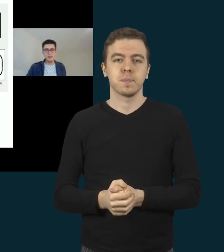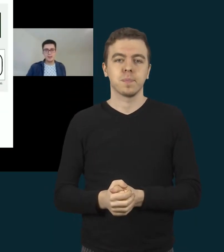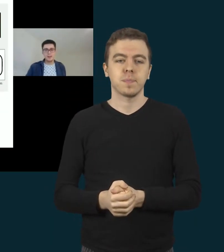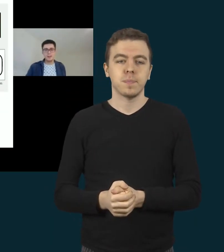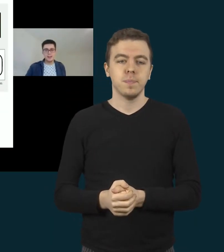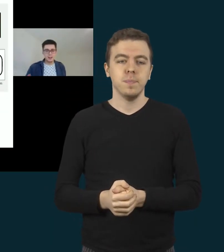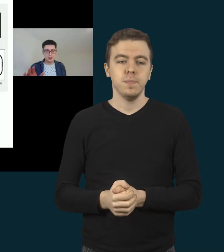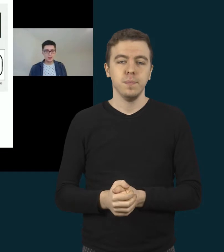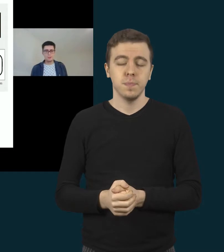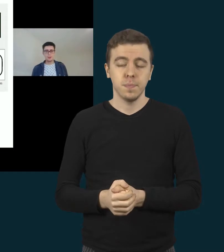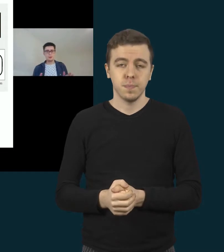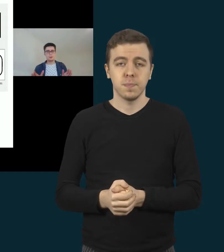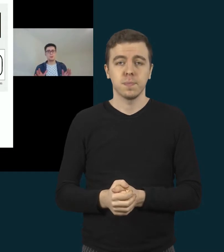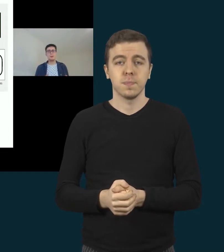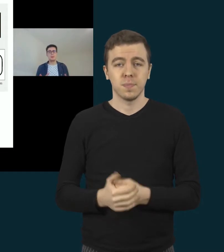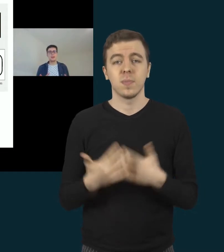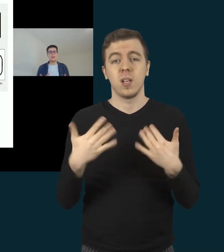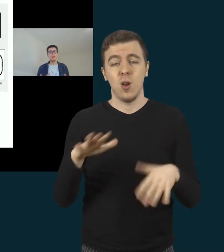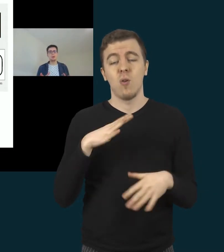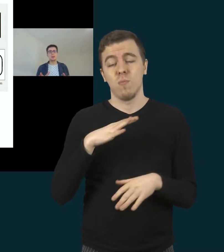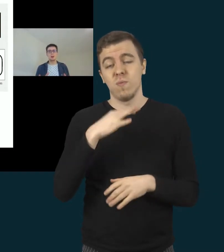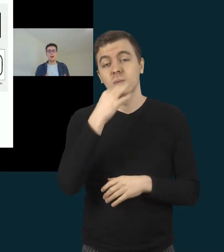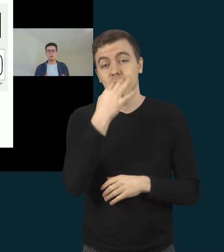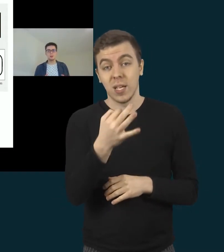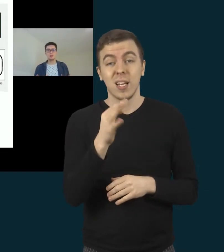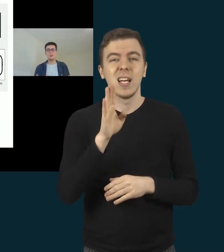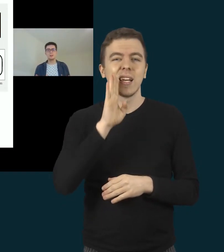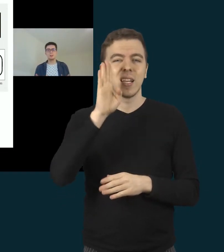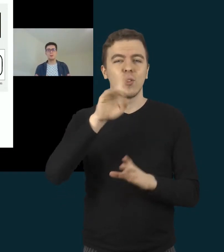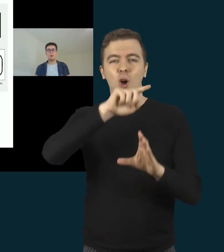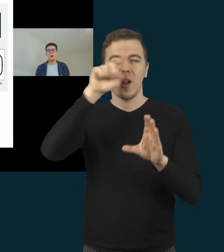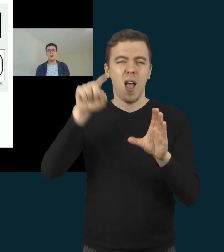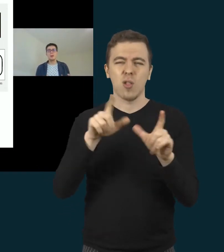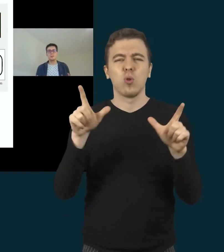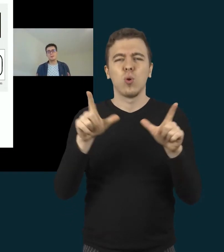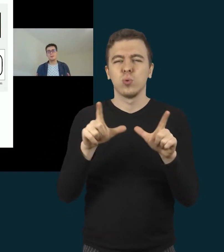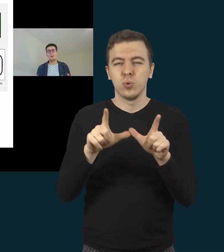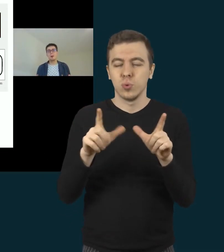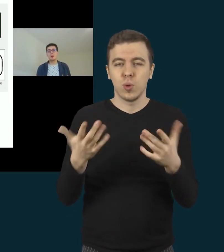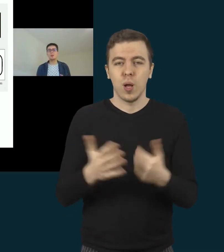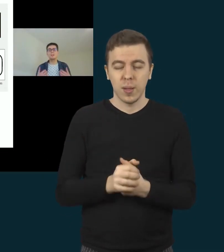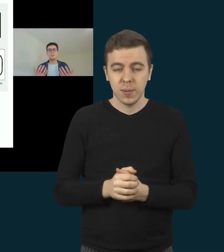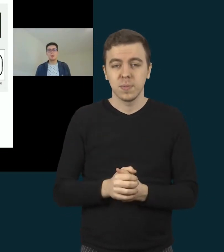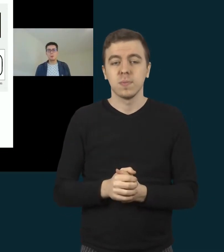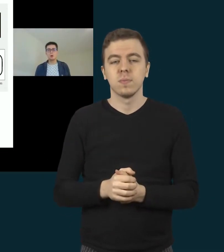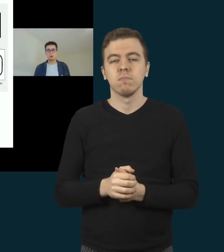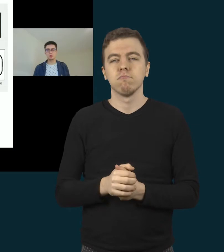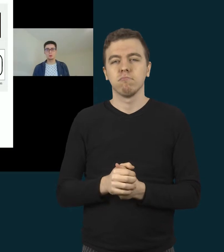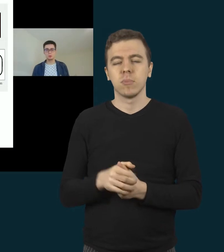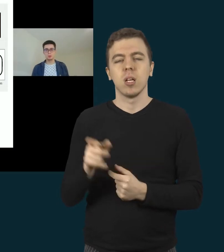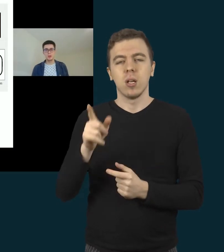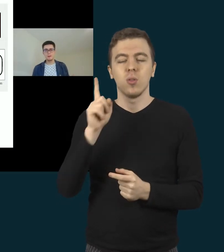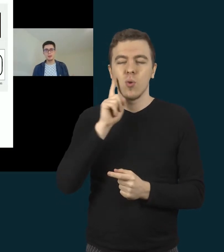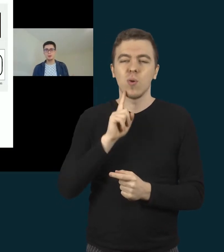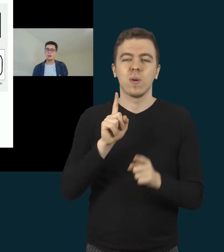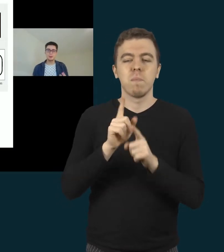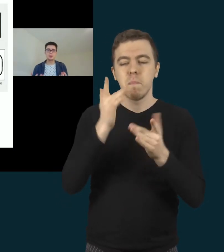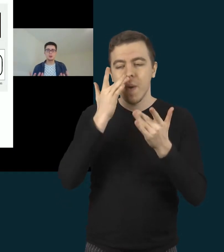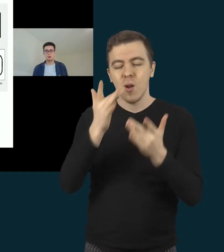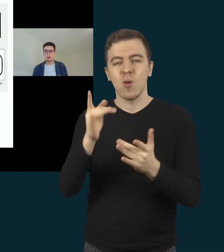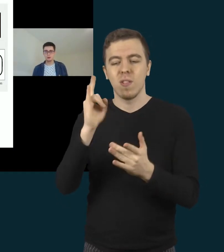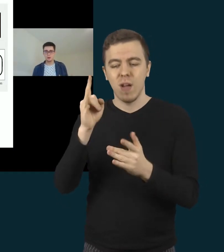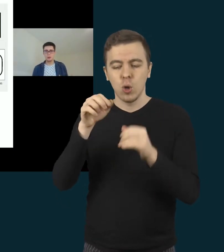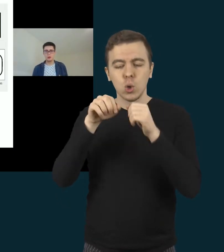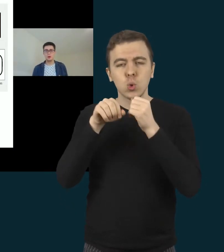Tai jau kaip ir paminėjau, ryto rato užduotis buvo, kad parodyti pamokos struktūrą vaikui, kad jis